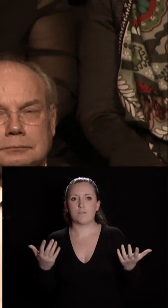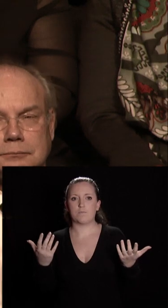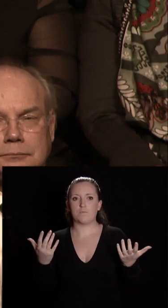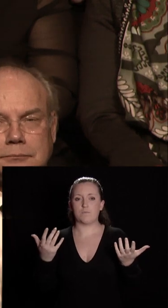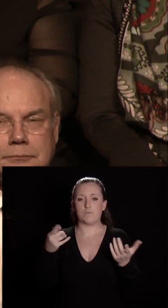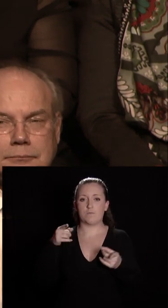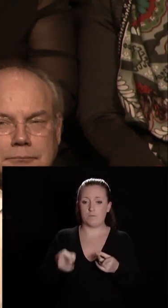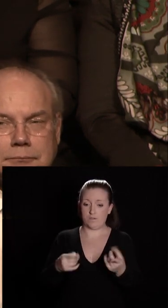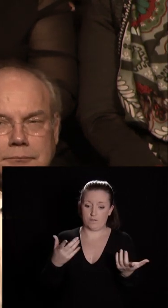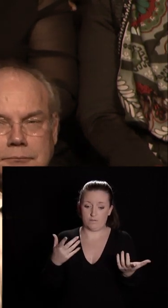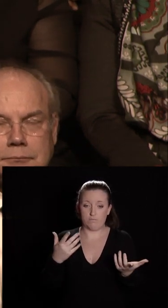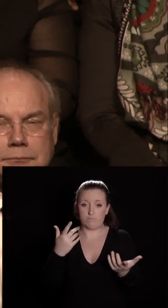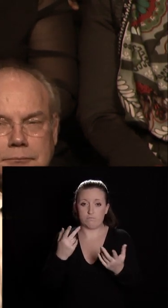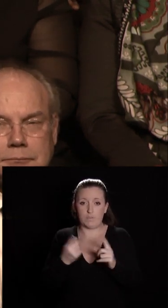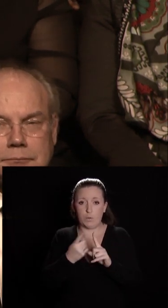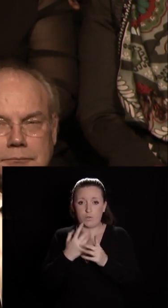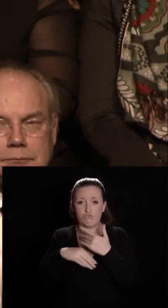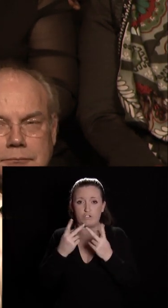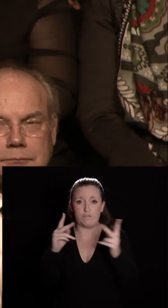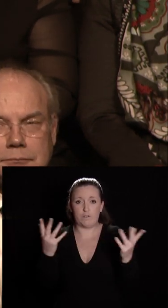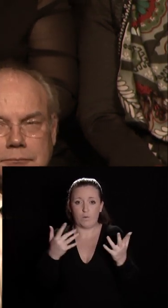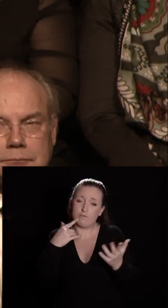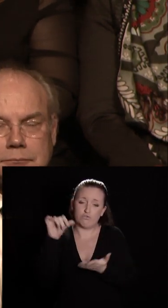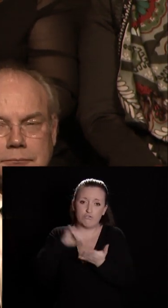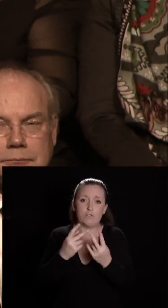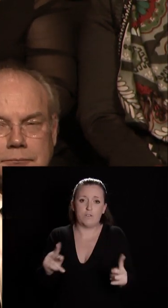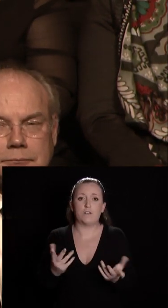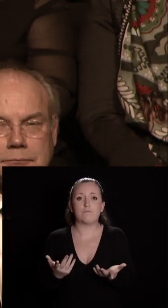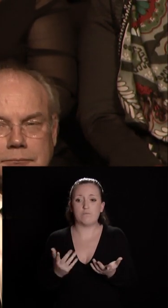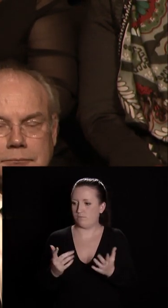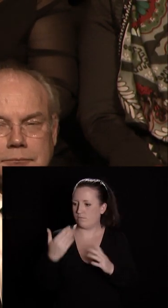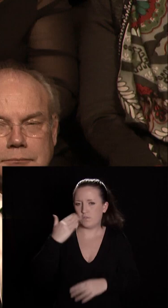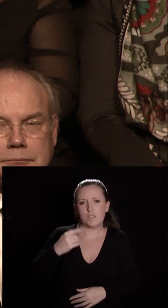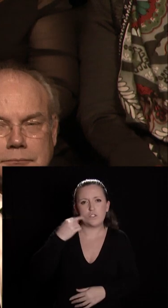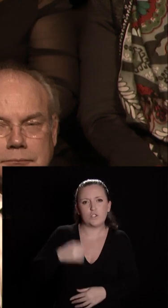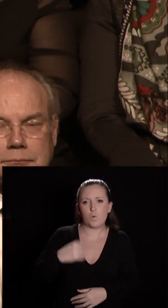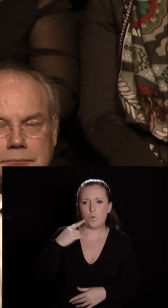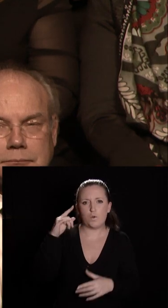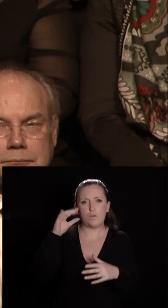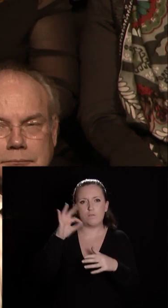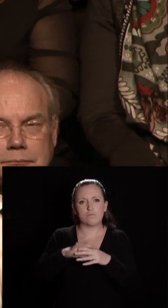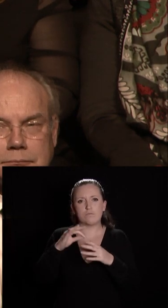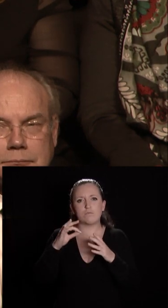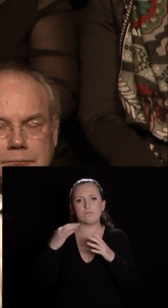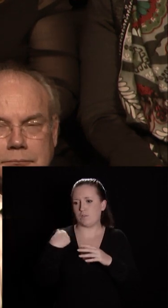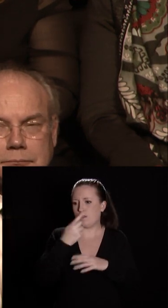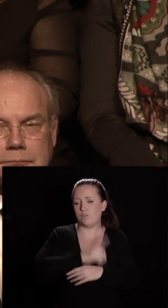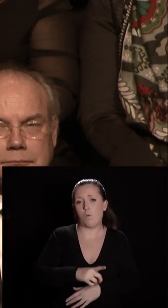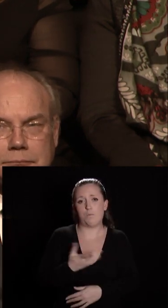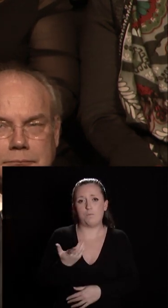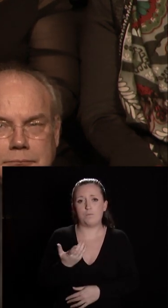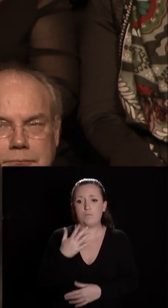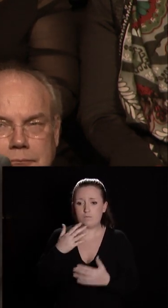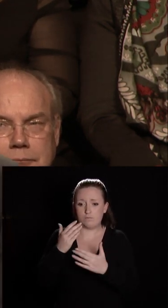-centre c'est son centre-ville. Mesdames, Messieurs Dijon a voté en décembre un schéma de développement touristique et il a bien fait